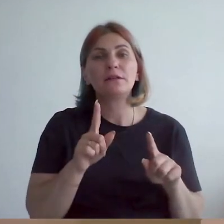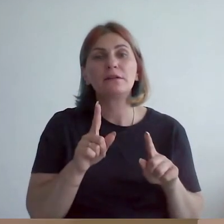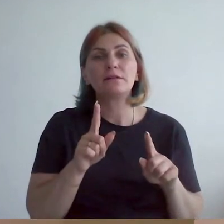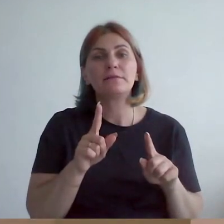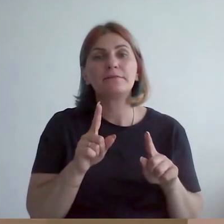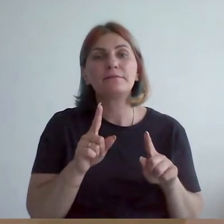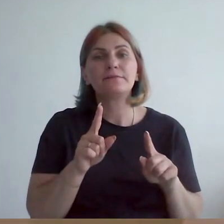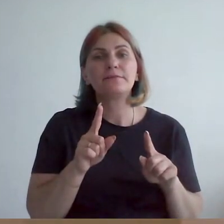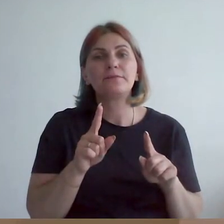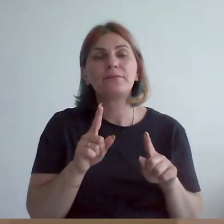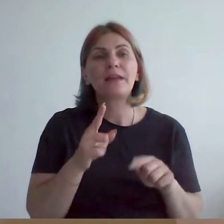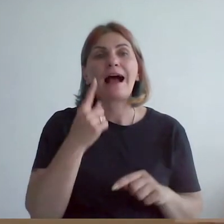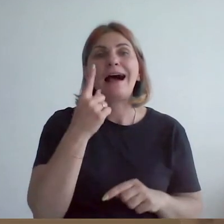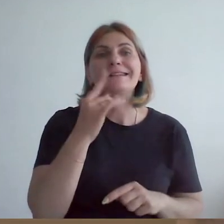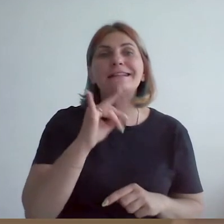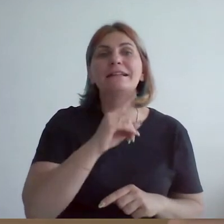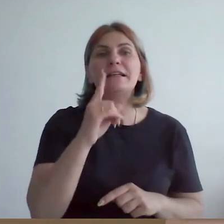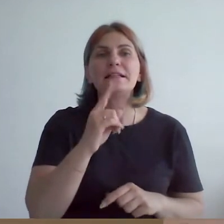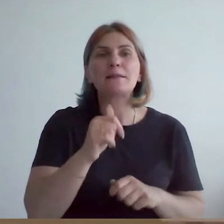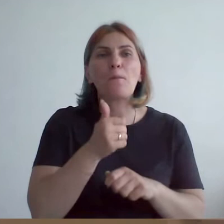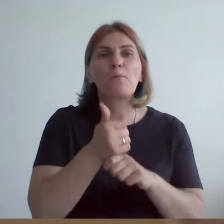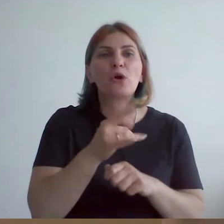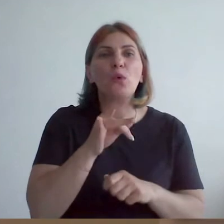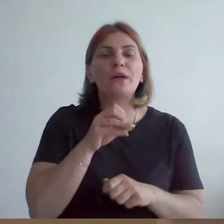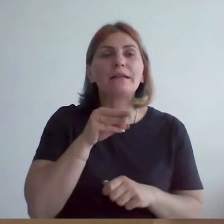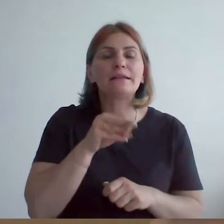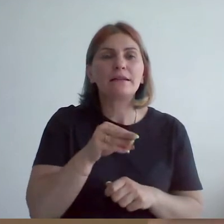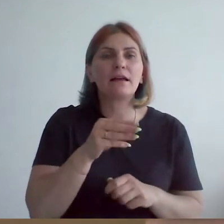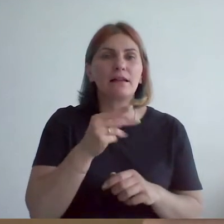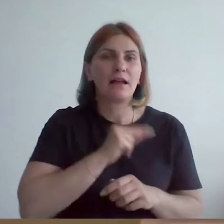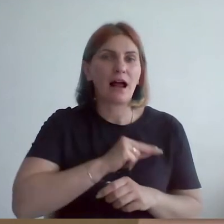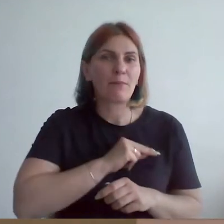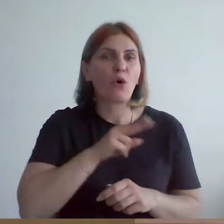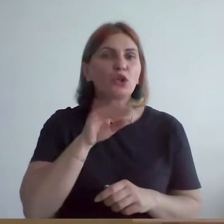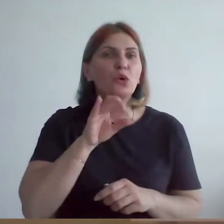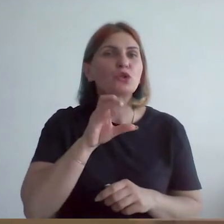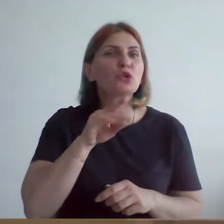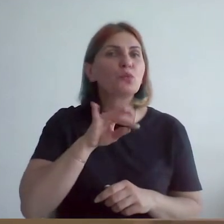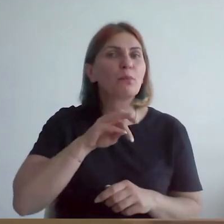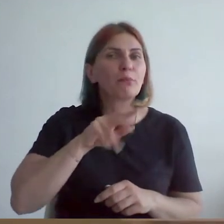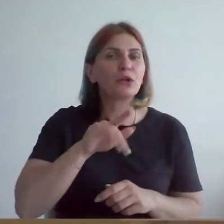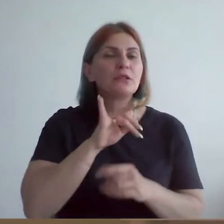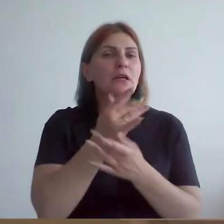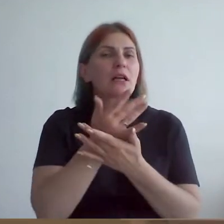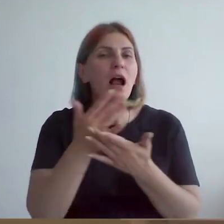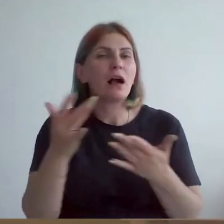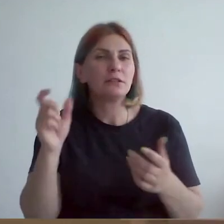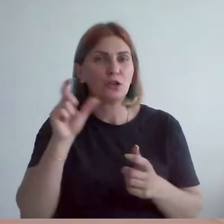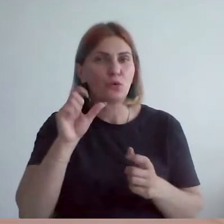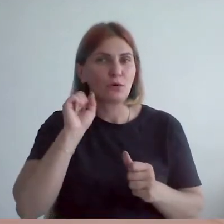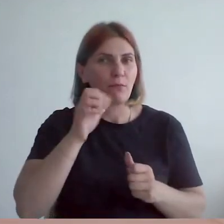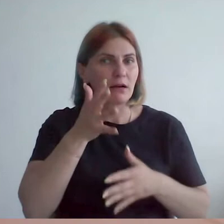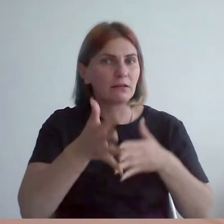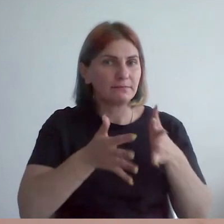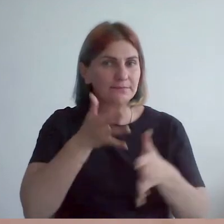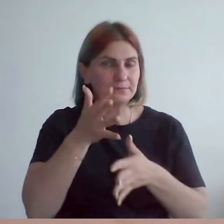это один из приоритетов его работы, доступности и работы с самыми разными посетителями. У